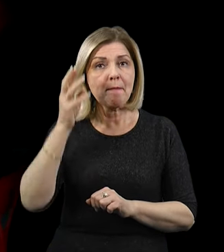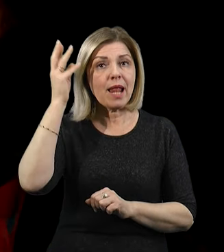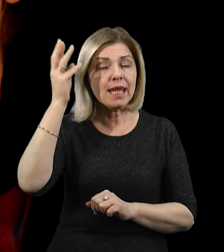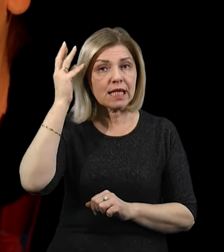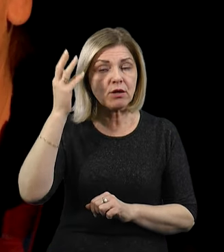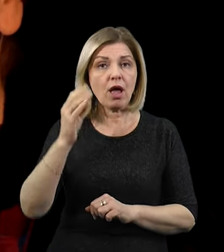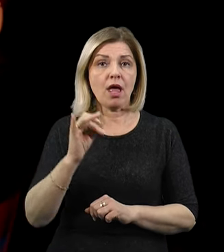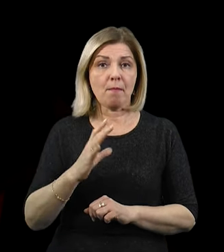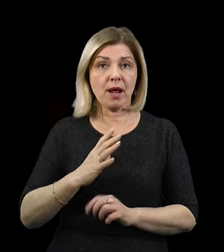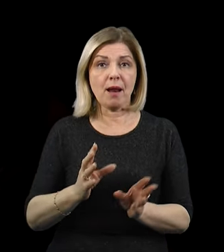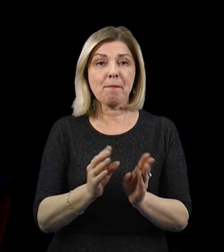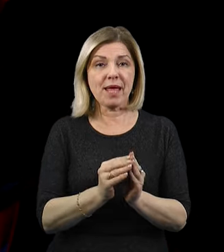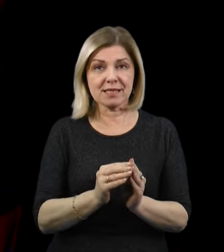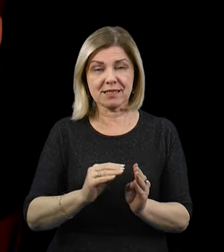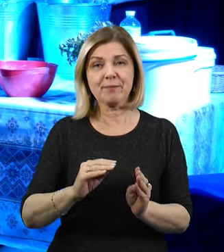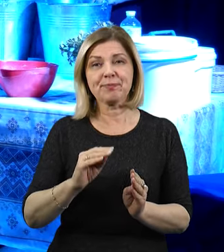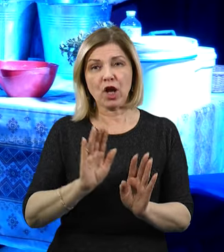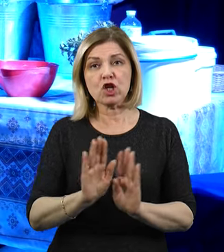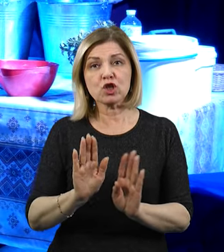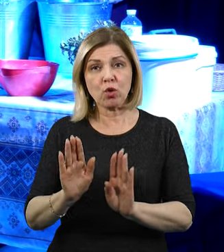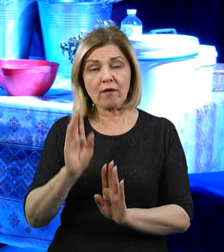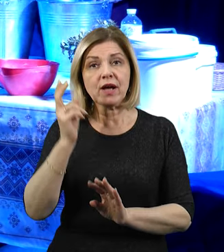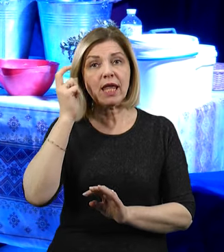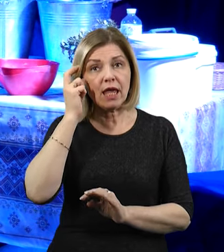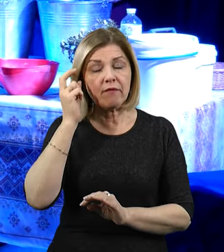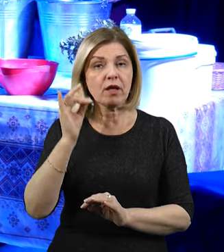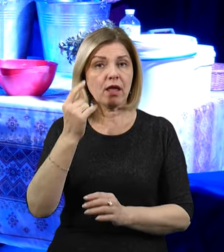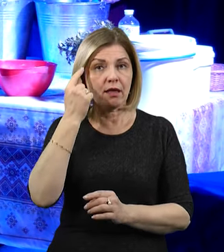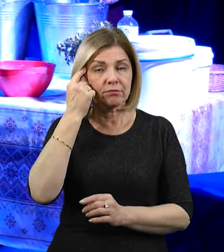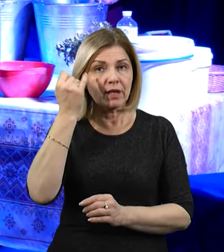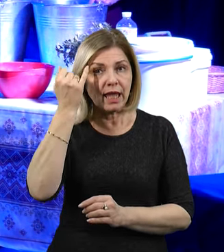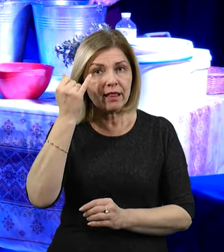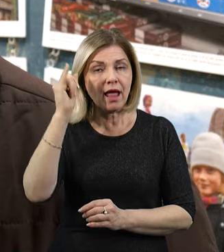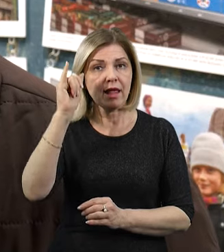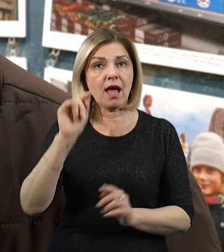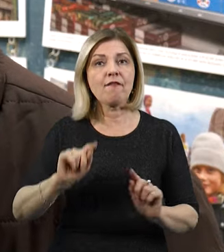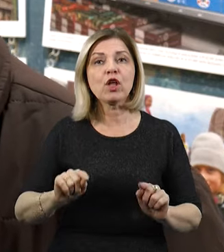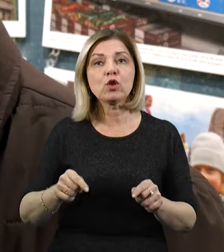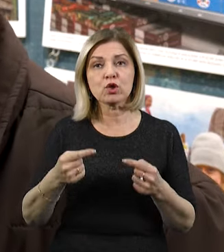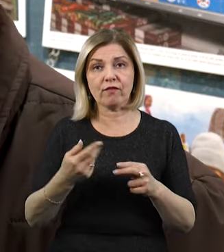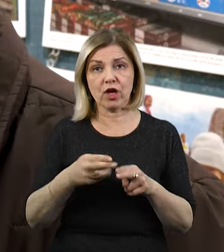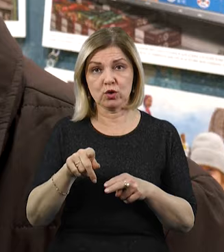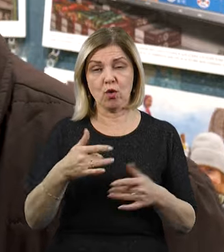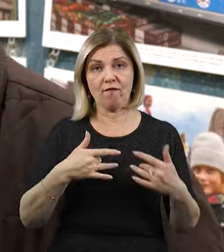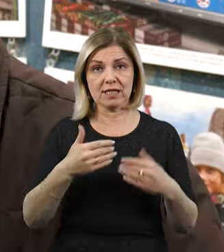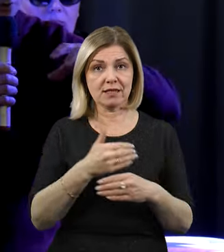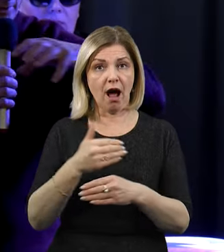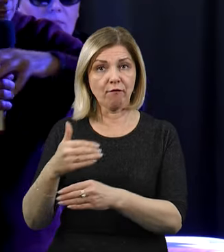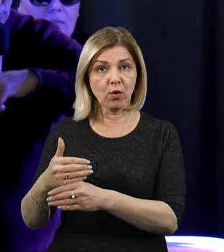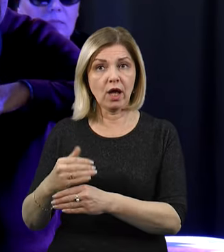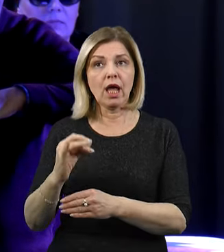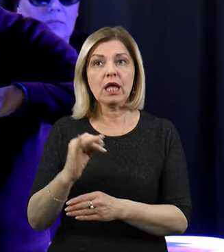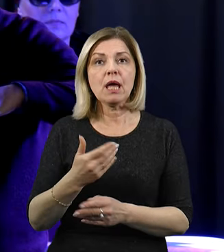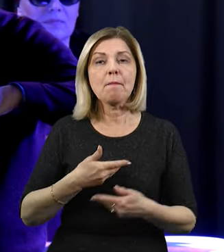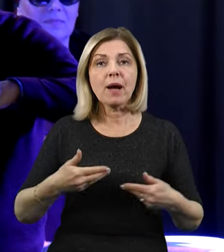були з Сергієм в Києві. Ми сказали, Олю, є ідея відновити цю виставу, але ти будеш рати цю роль. Вона приїхала, і, до речі, ми